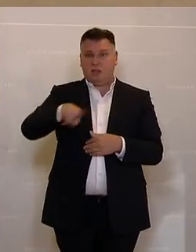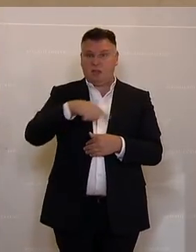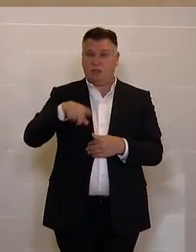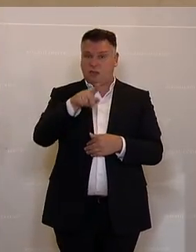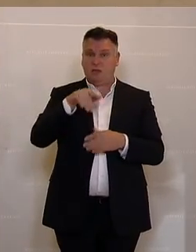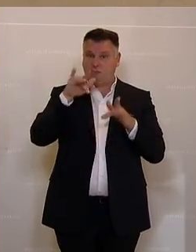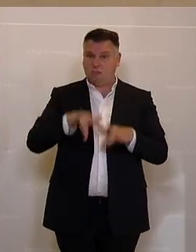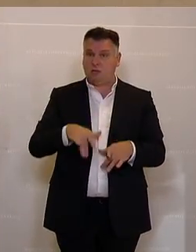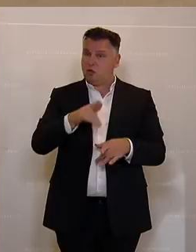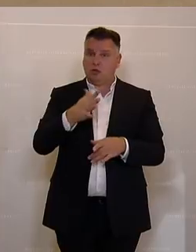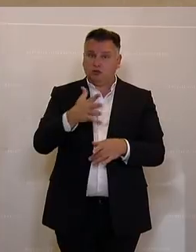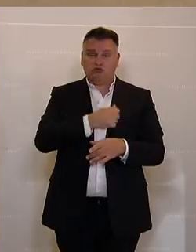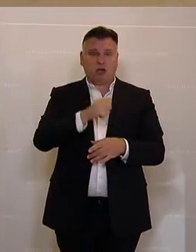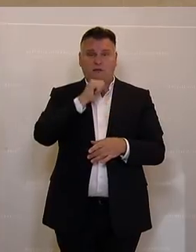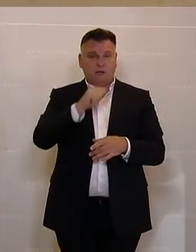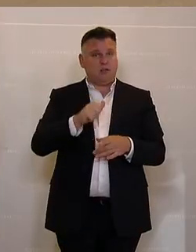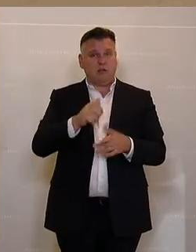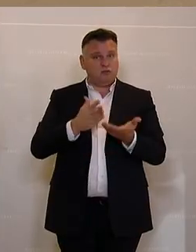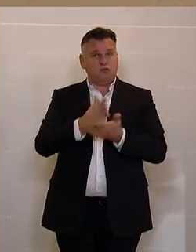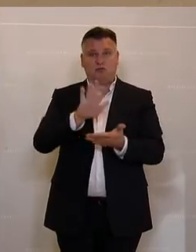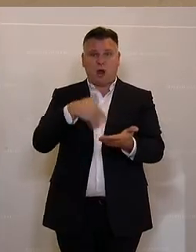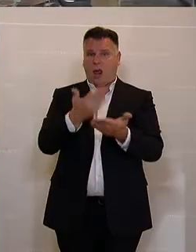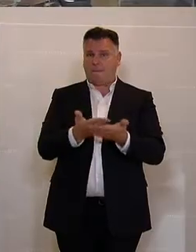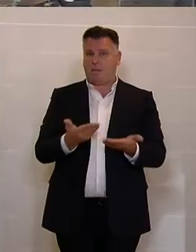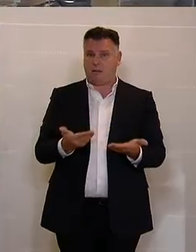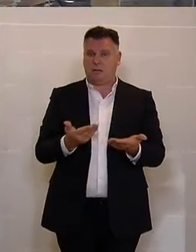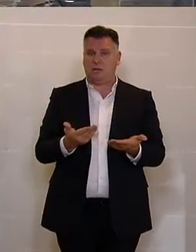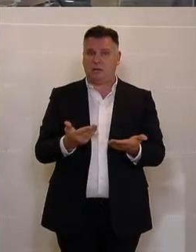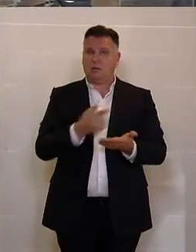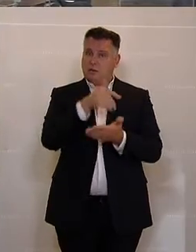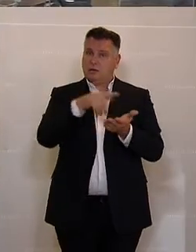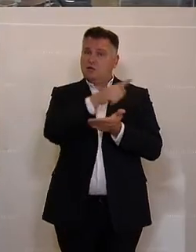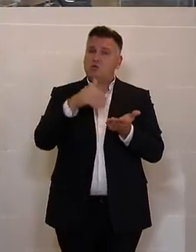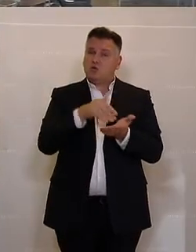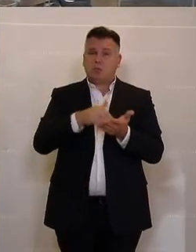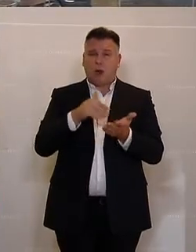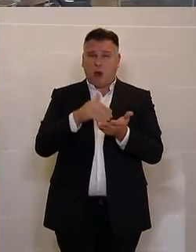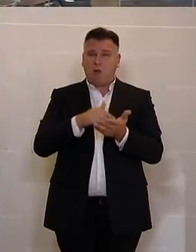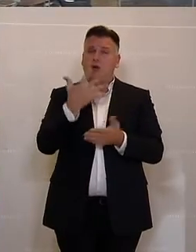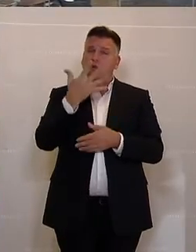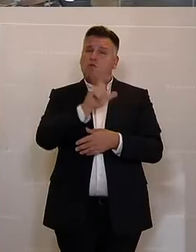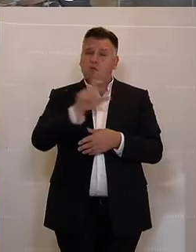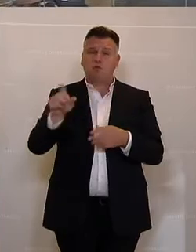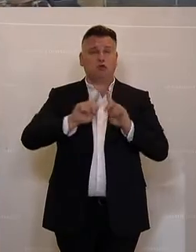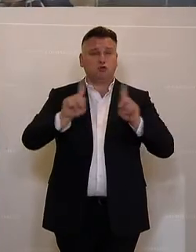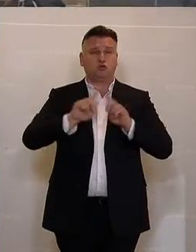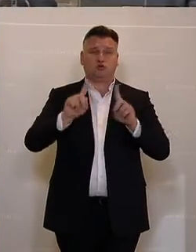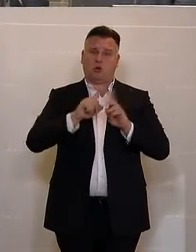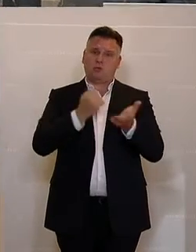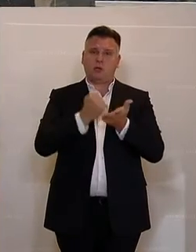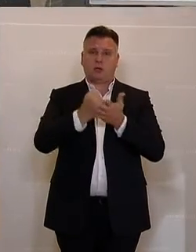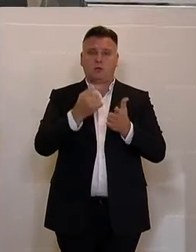das vollständig durchgehend anbieten zu können. Sie brauchen alljährlich rund 500 Sondergenehmigungen für